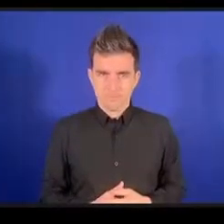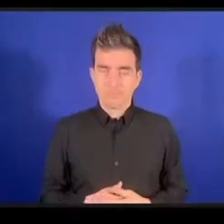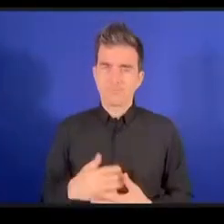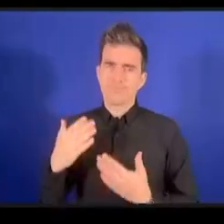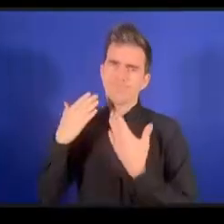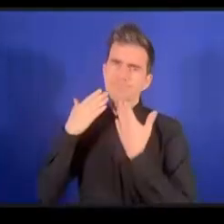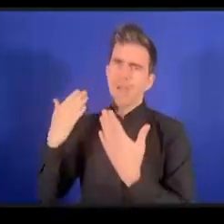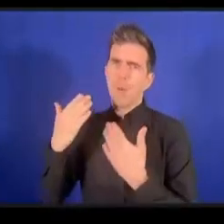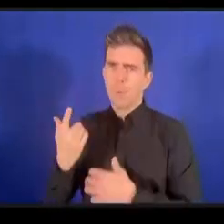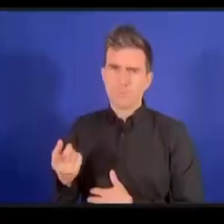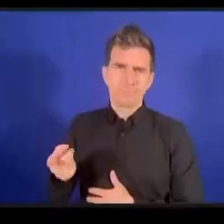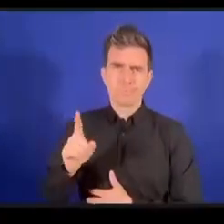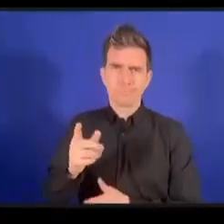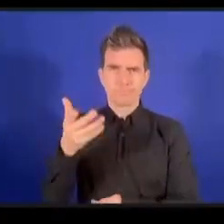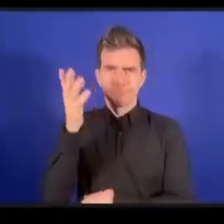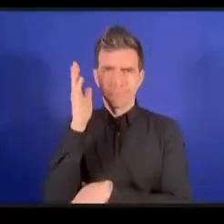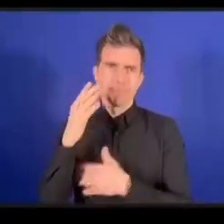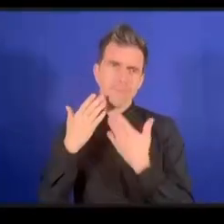علينا